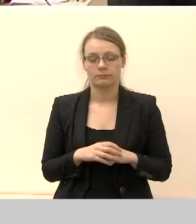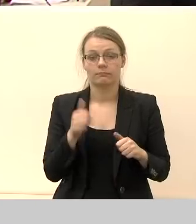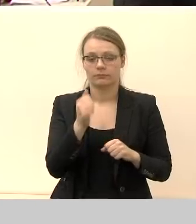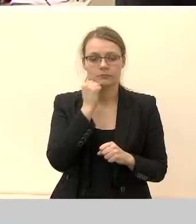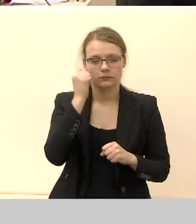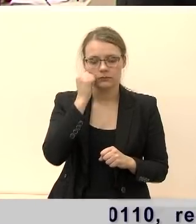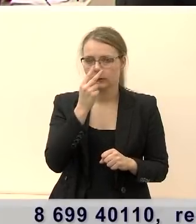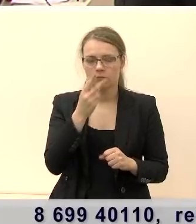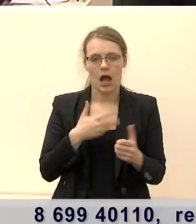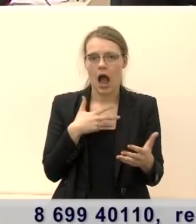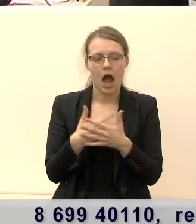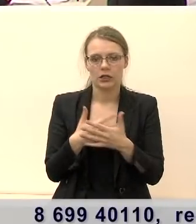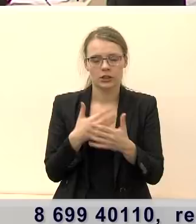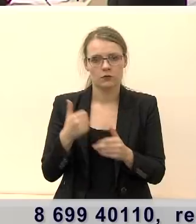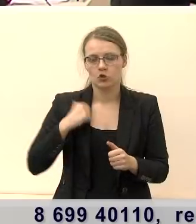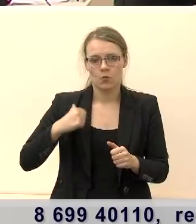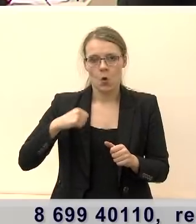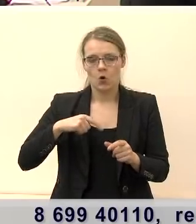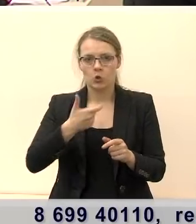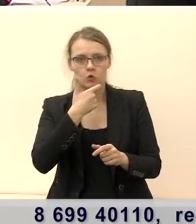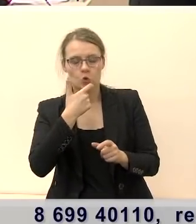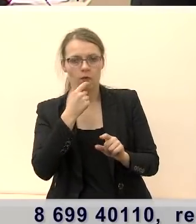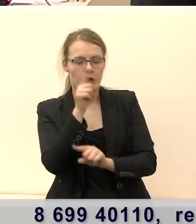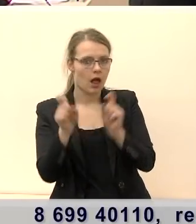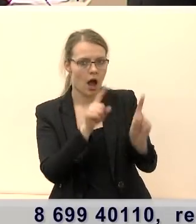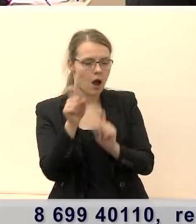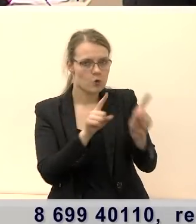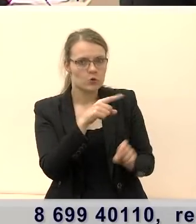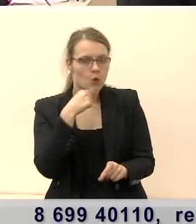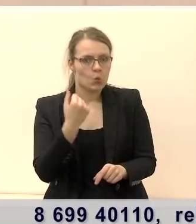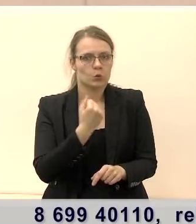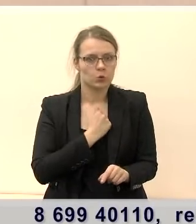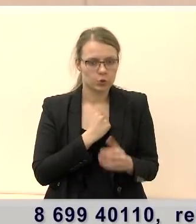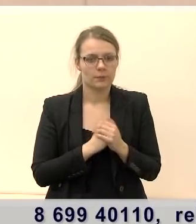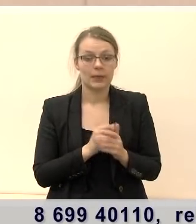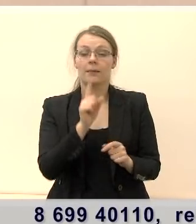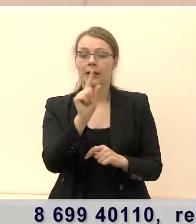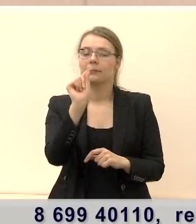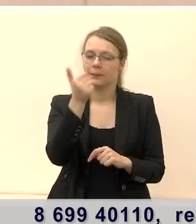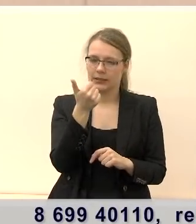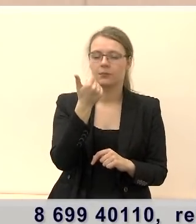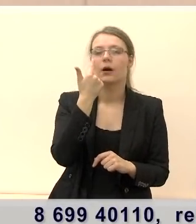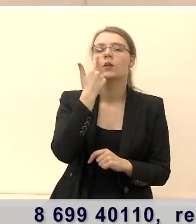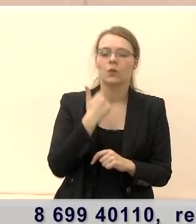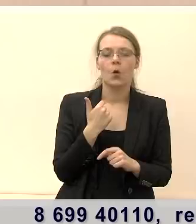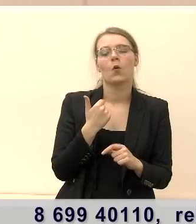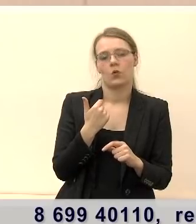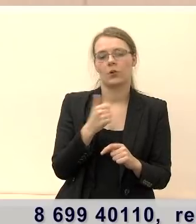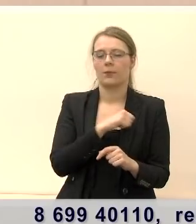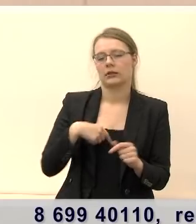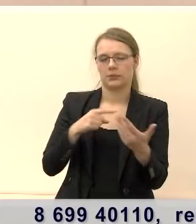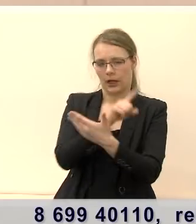iš tikrųjų labai aktyvus televizijos žiūrovai, turime daugybę klausimų, bet aš pirmą norėčiau užduoti